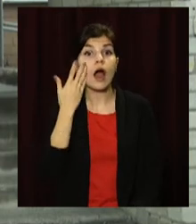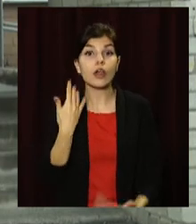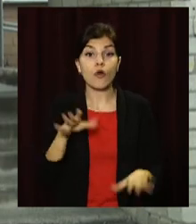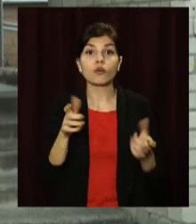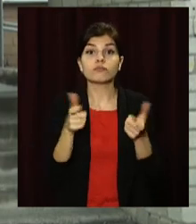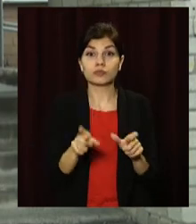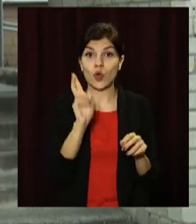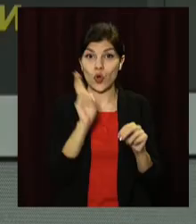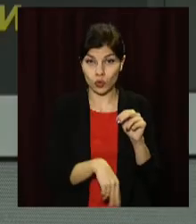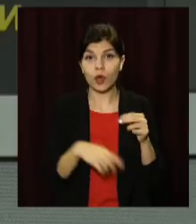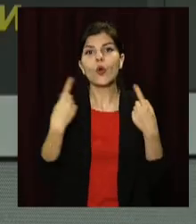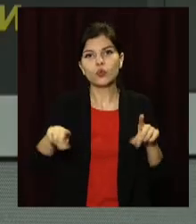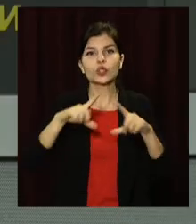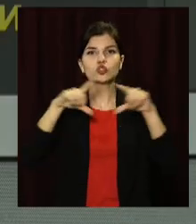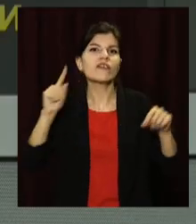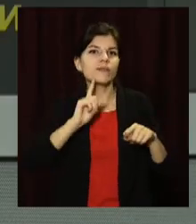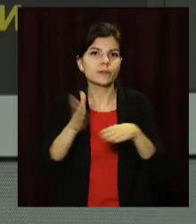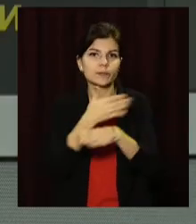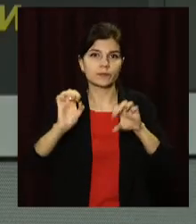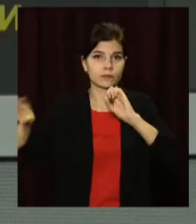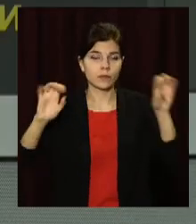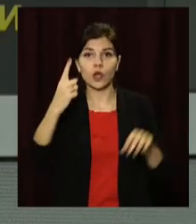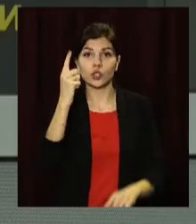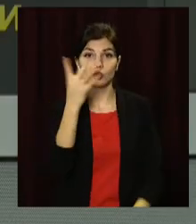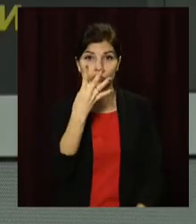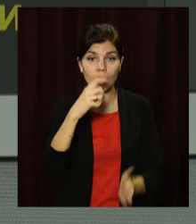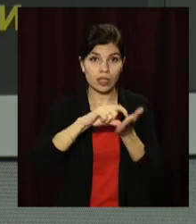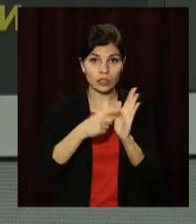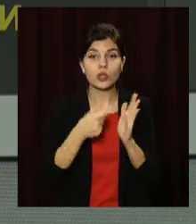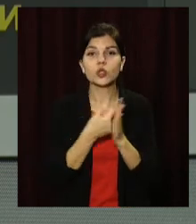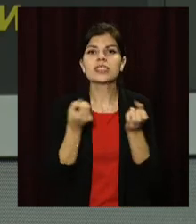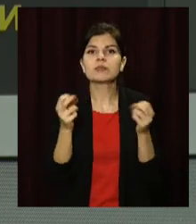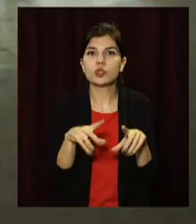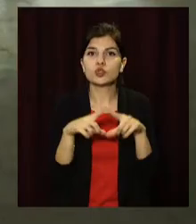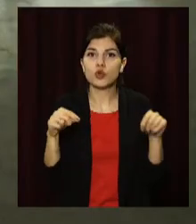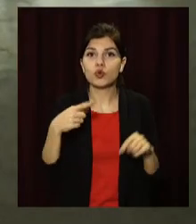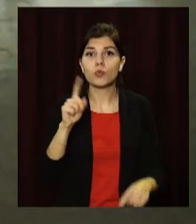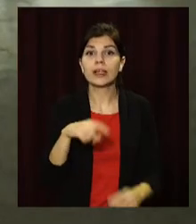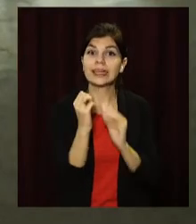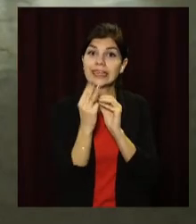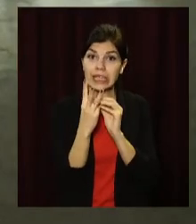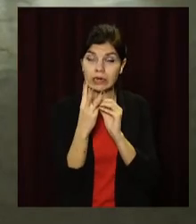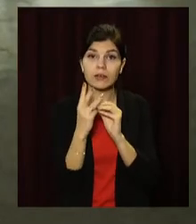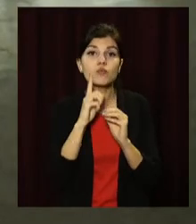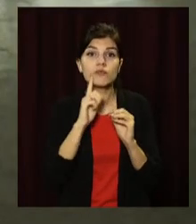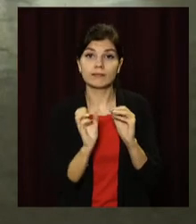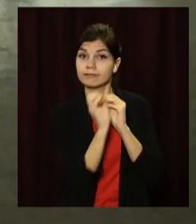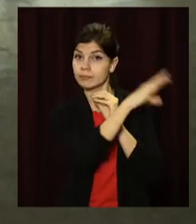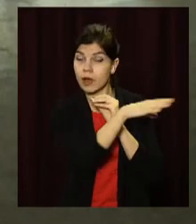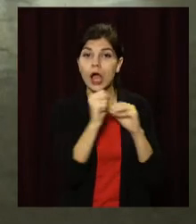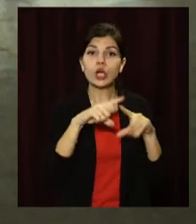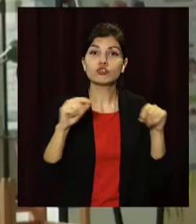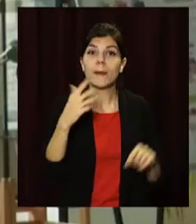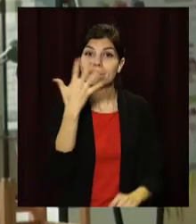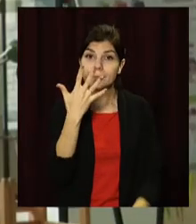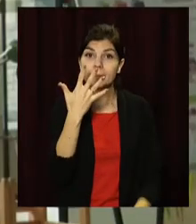інших навчальних закладів. Перші четверті класи тимчасово ходитимуть до спеціалізованої школи номер 13, а от школярі